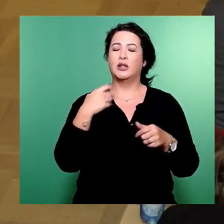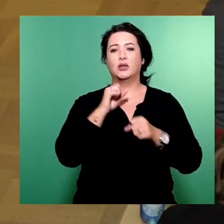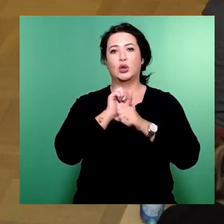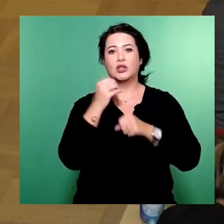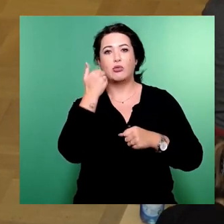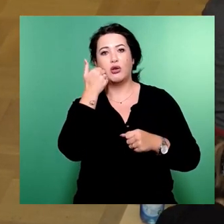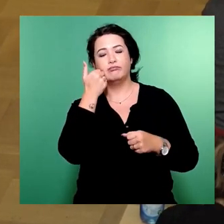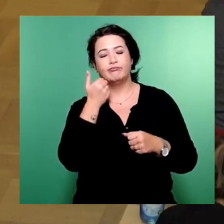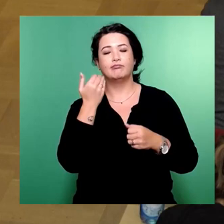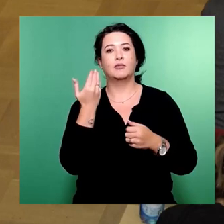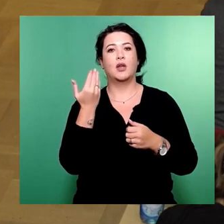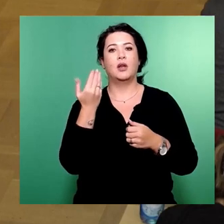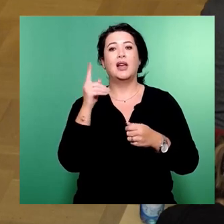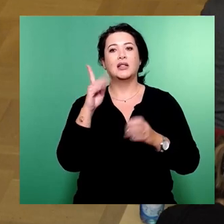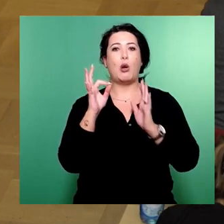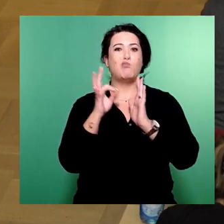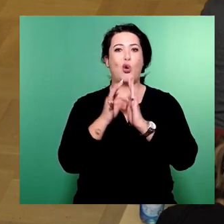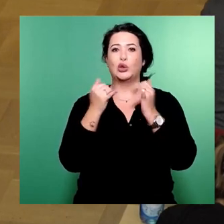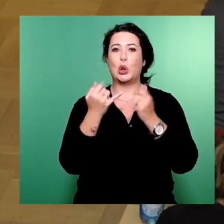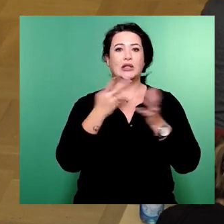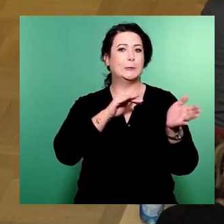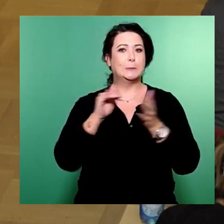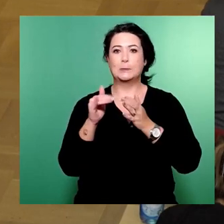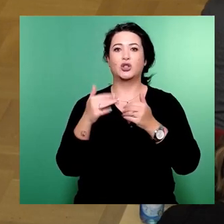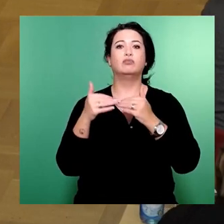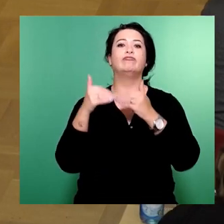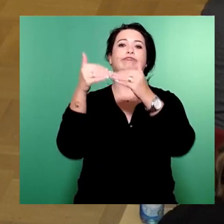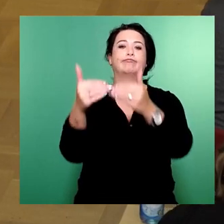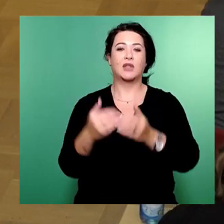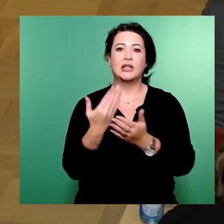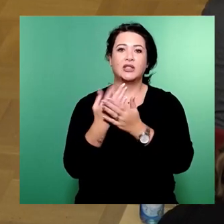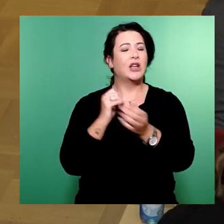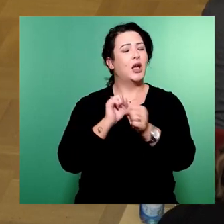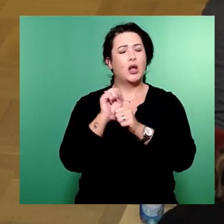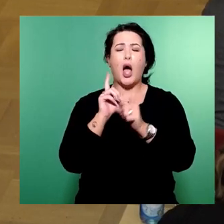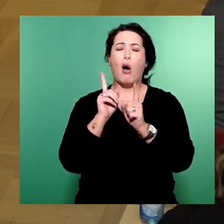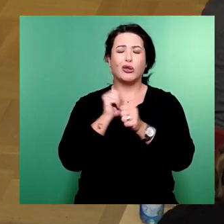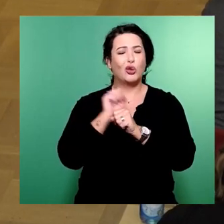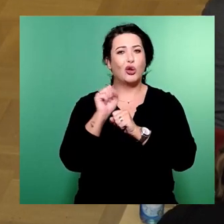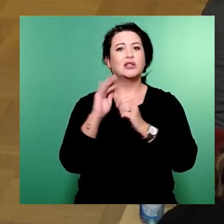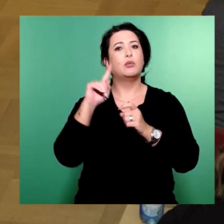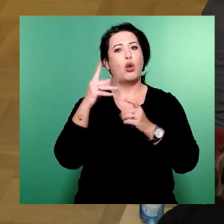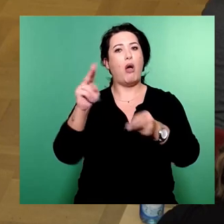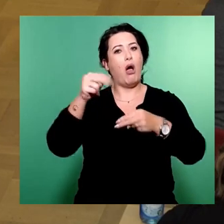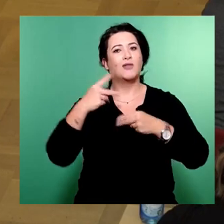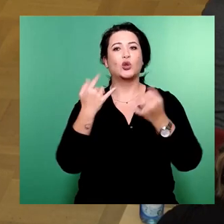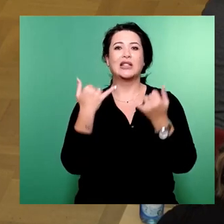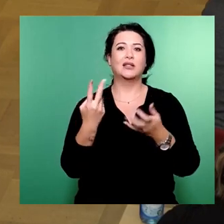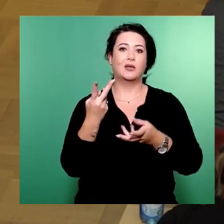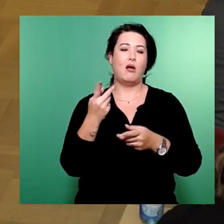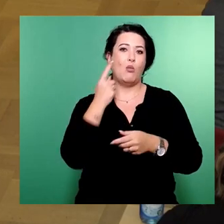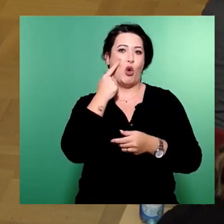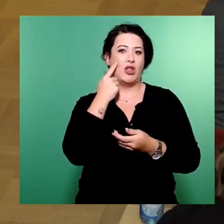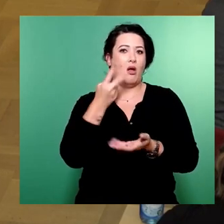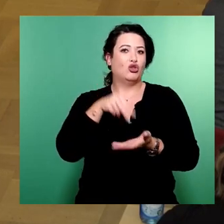weil der Punkt ja nun heute nicht kommt, vielleicht mal kurz dazu Stellung zu nehmen, wie es denn aktuell steht. Weil zum einen würde